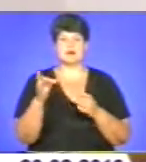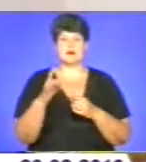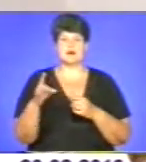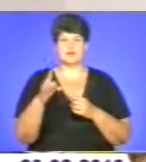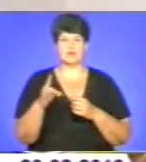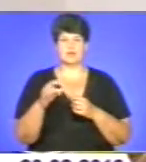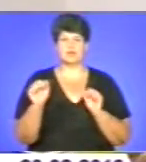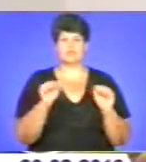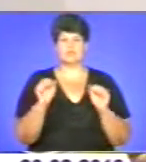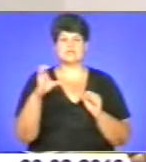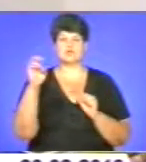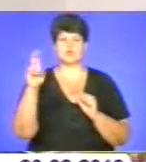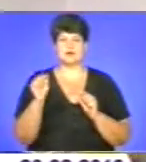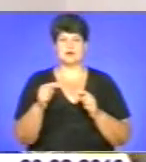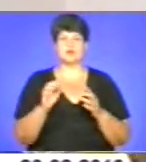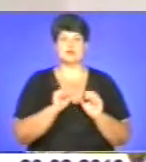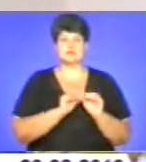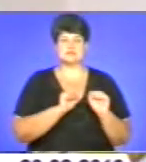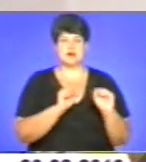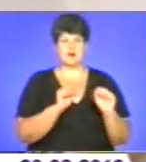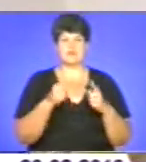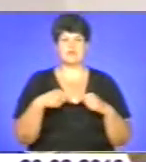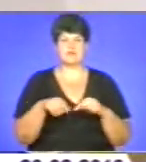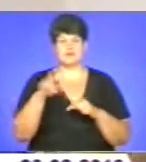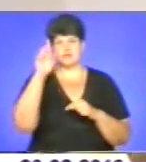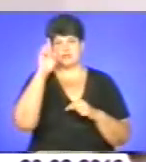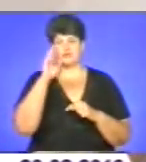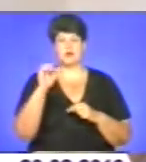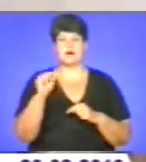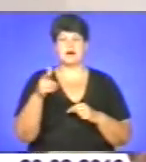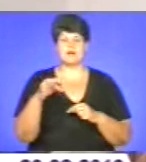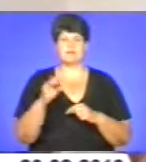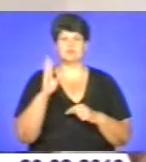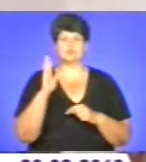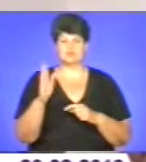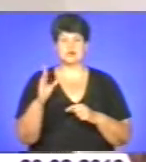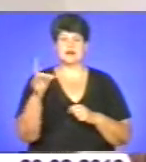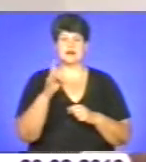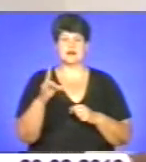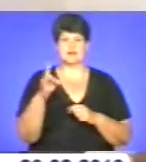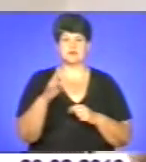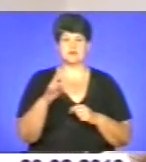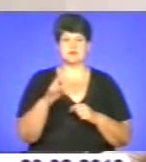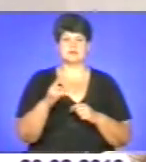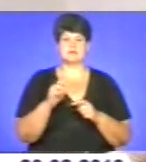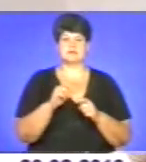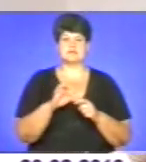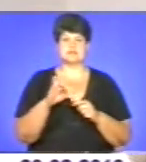управління соціального захисту населення, відділ держави агентства, також буде районна санітарно-епідемічна станція.